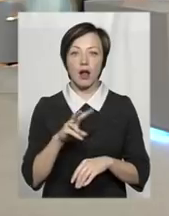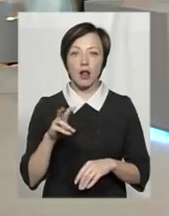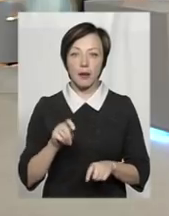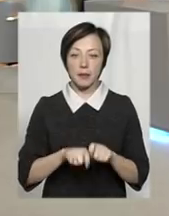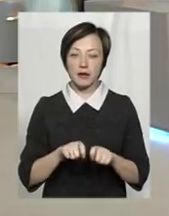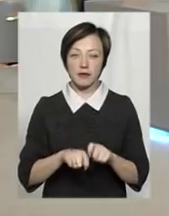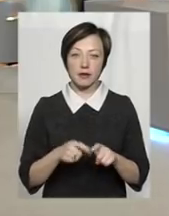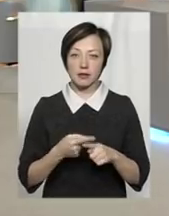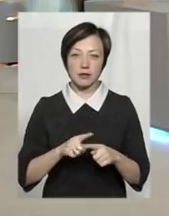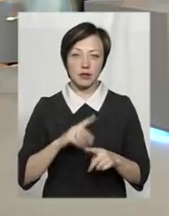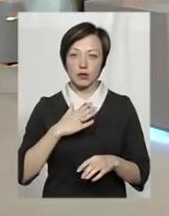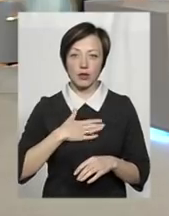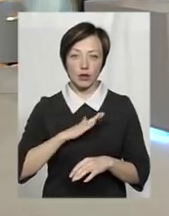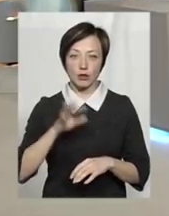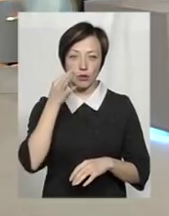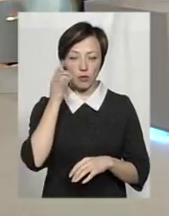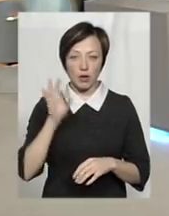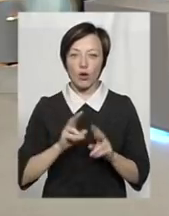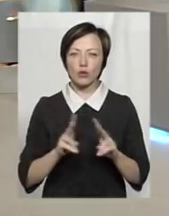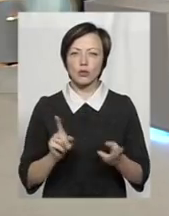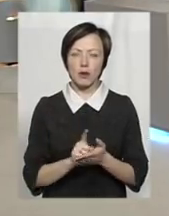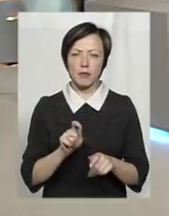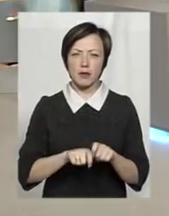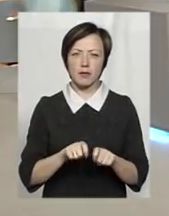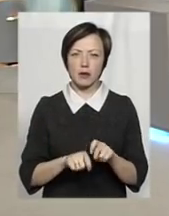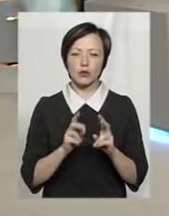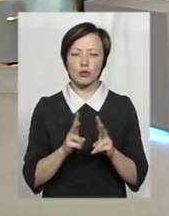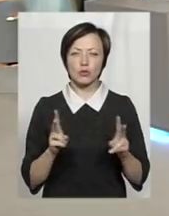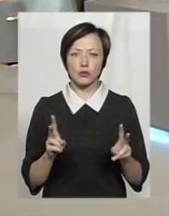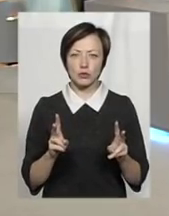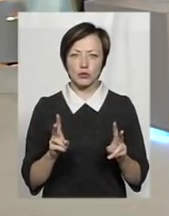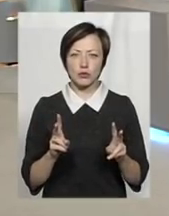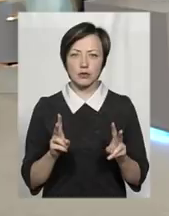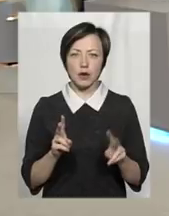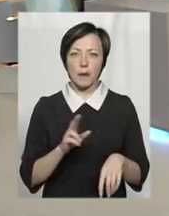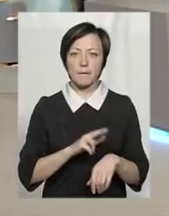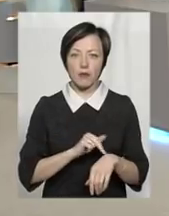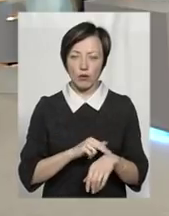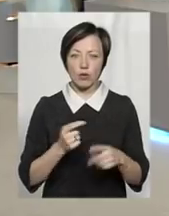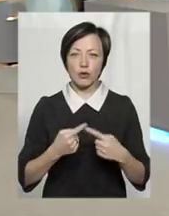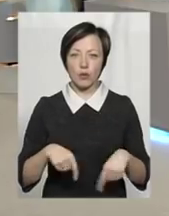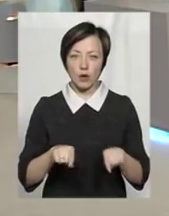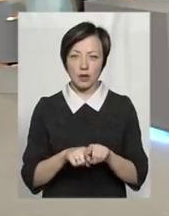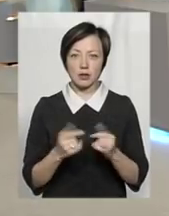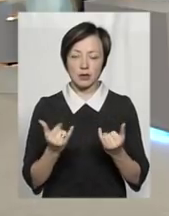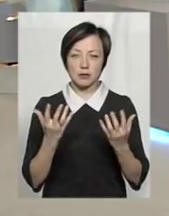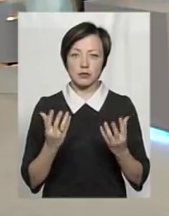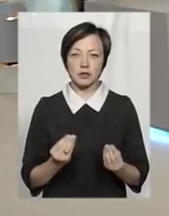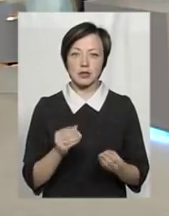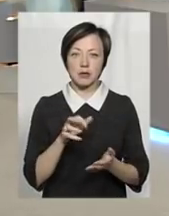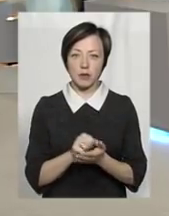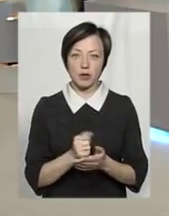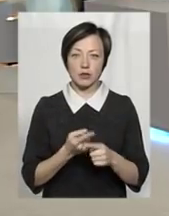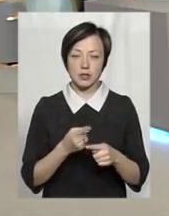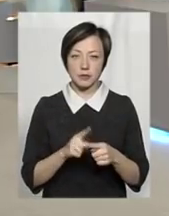це не в наших компетенціях. Хто ж це має перевіряти? Правоохоронні органи. Правоохоронні органи на даний момент займаються цим?